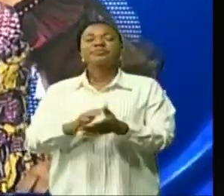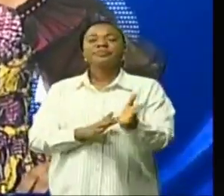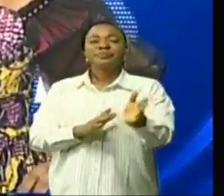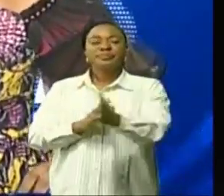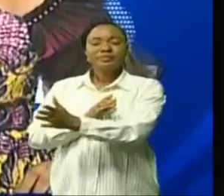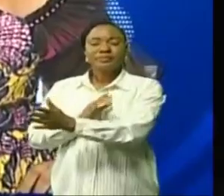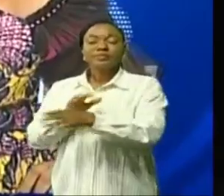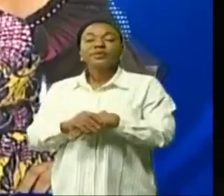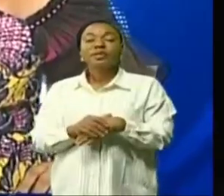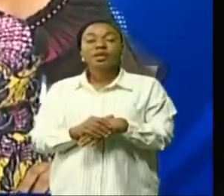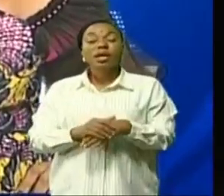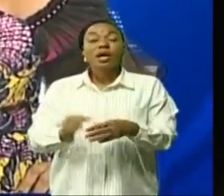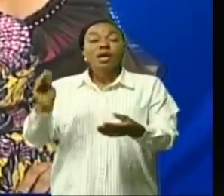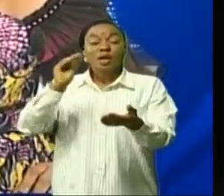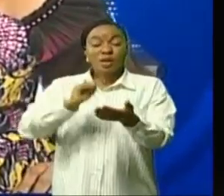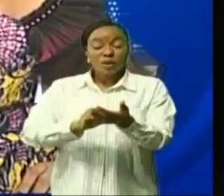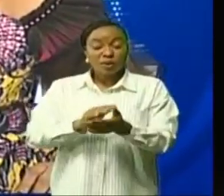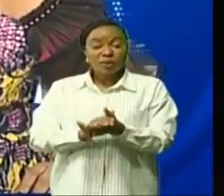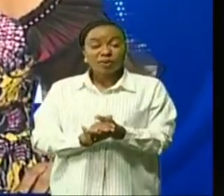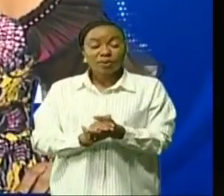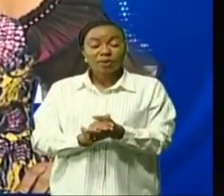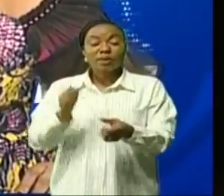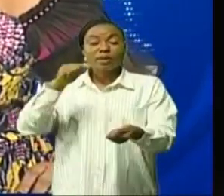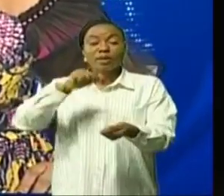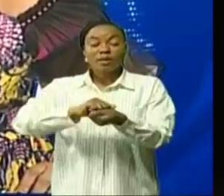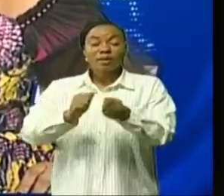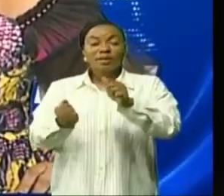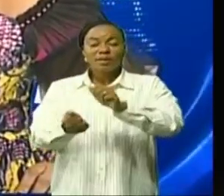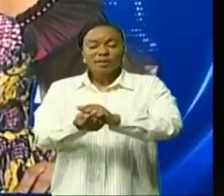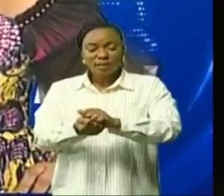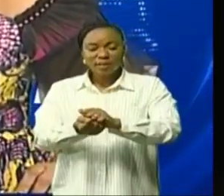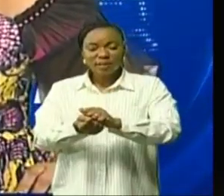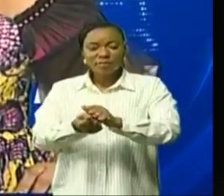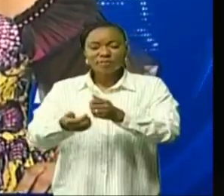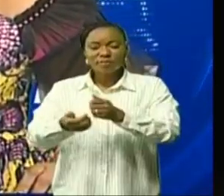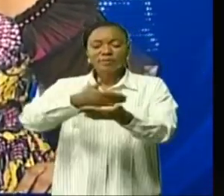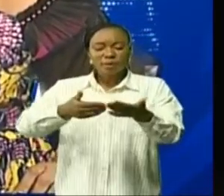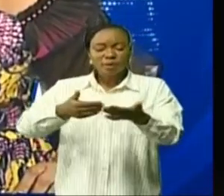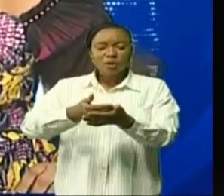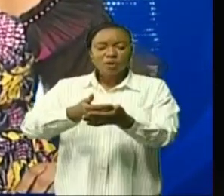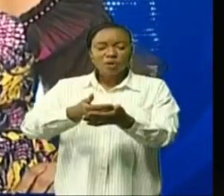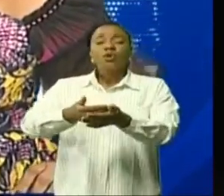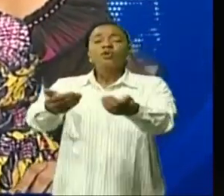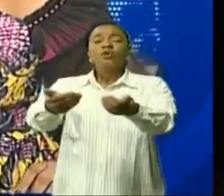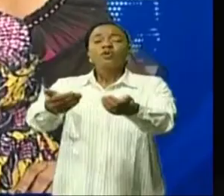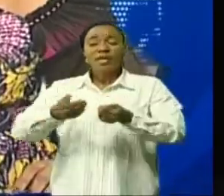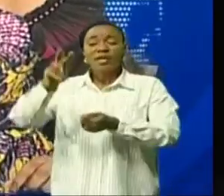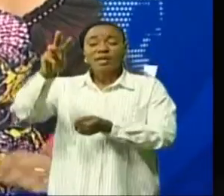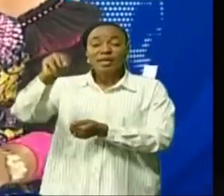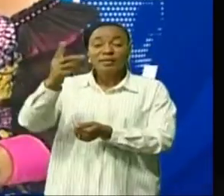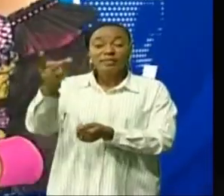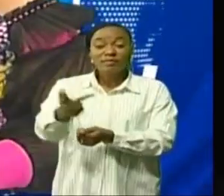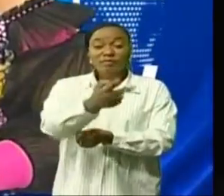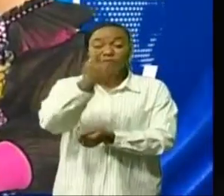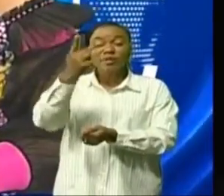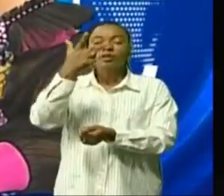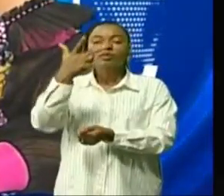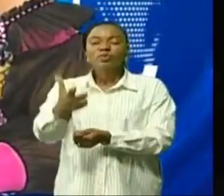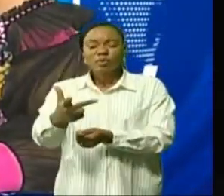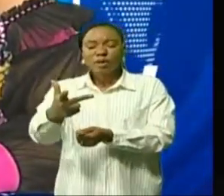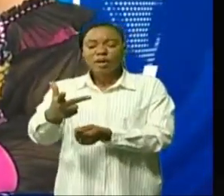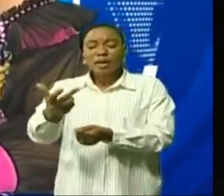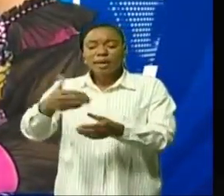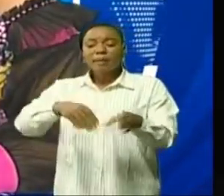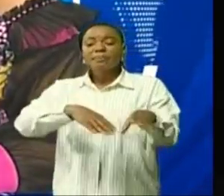La cessation immédiate des hostilités et le retrait sans condition du M23 de ses positions en RDC